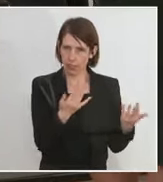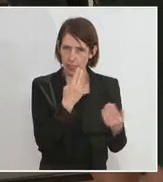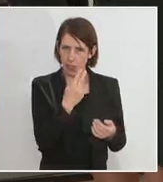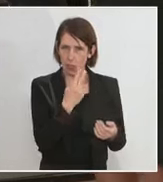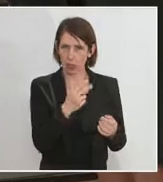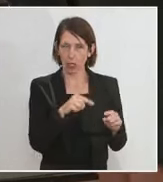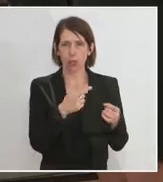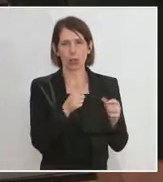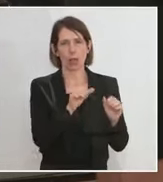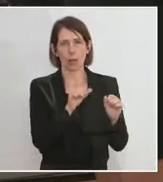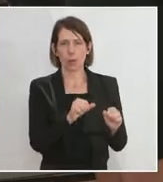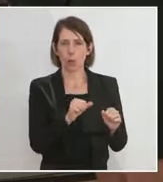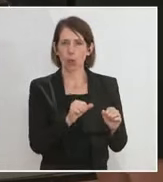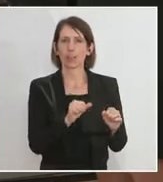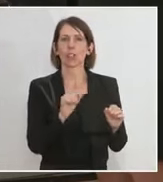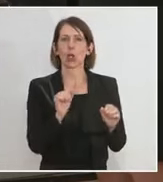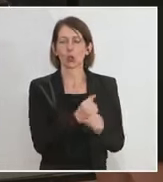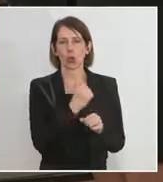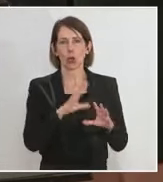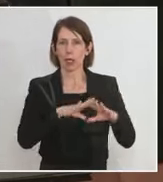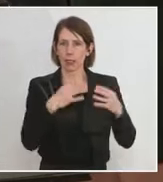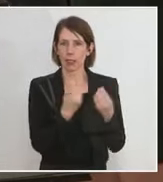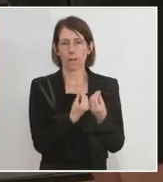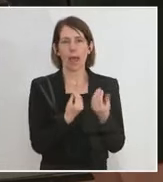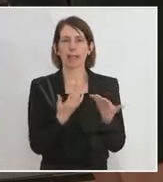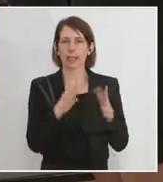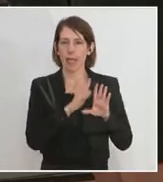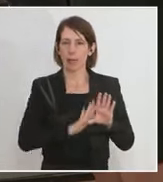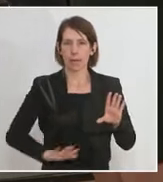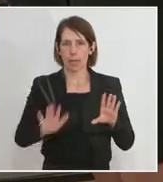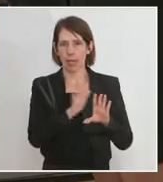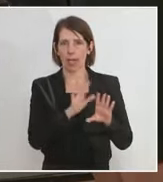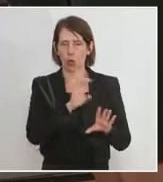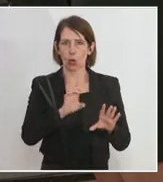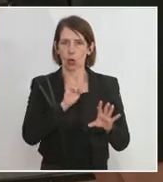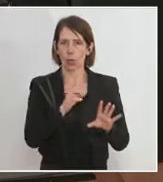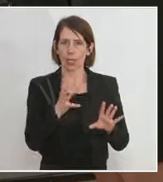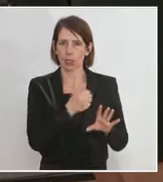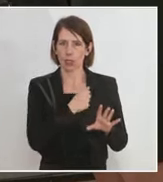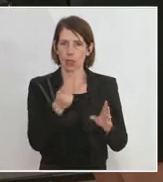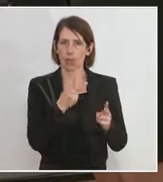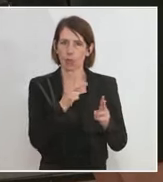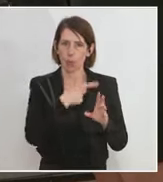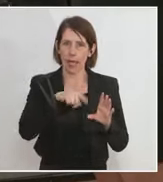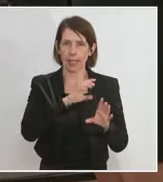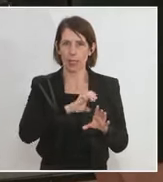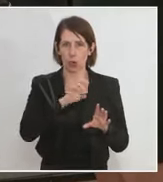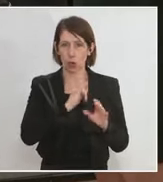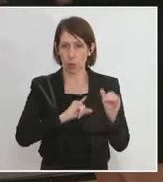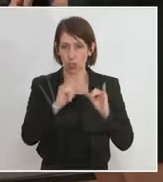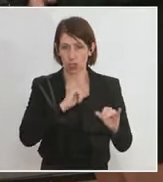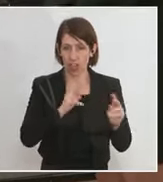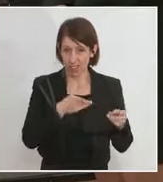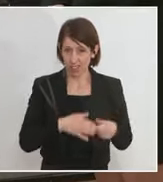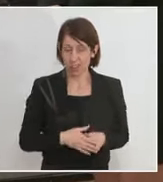dann doch gemeinsam größere Räume in Europa zum Beispiel schaffen können, wenigstens innereuropäisch reisen zu können?